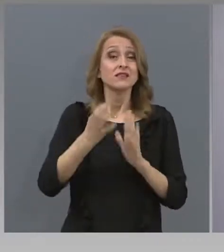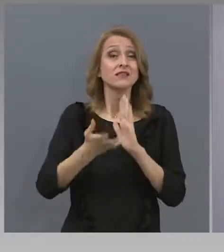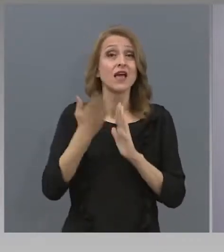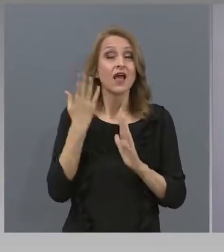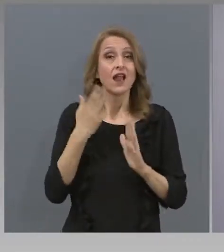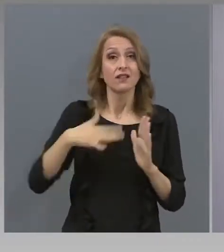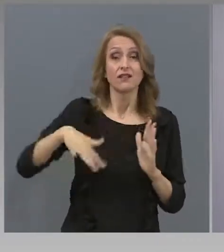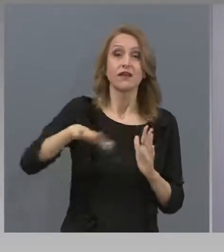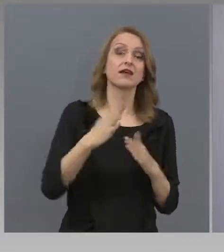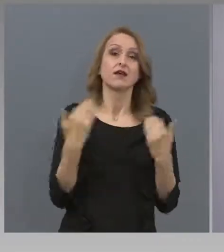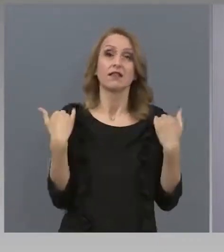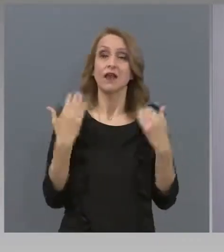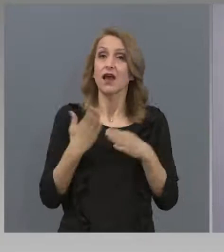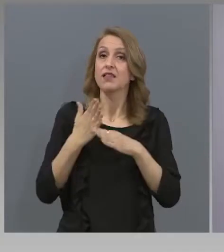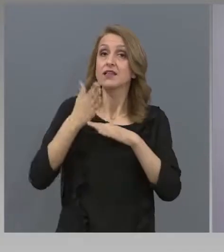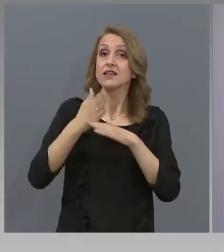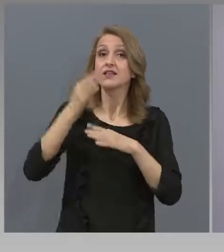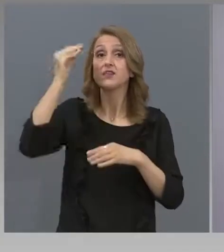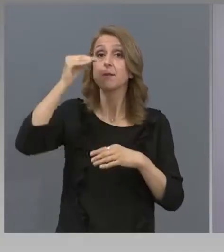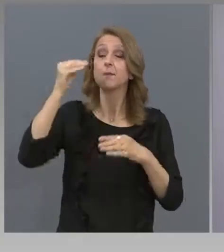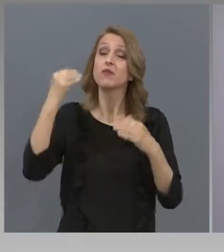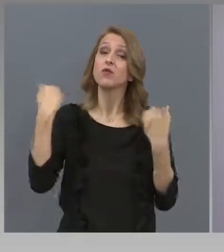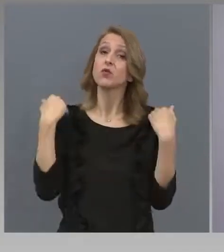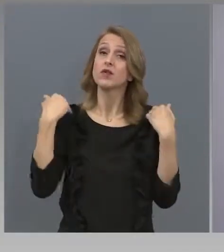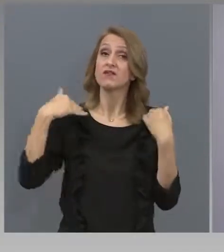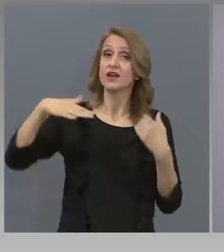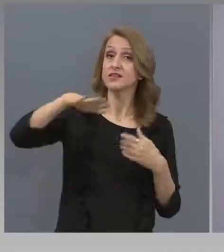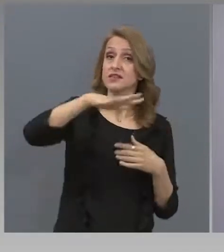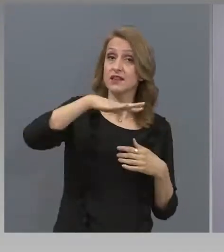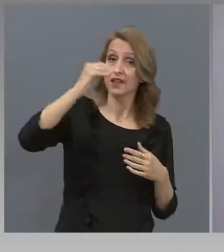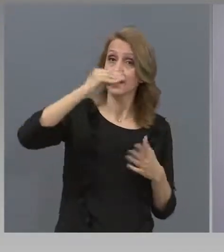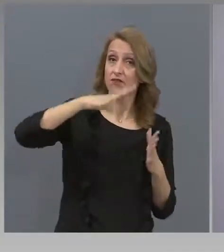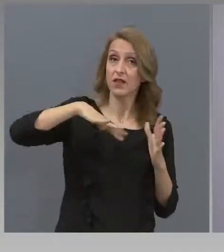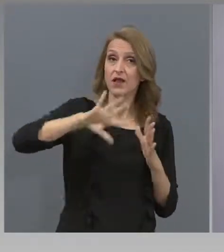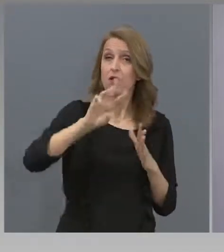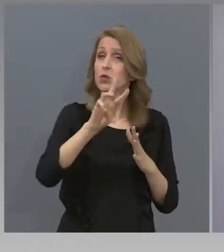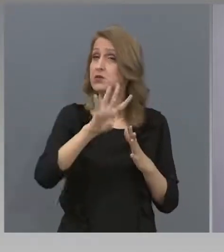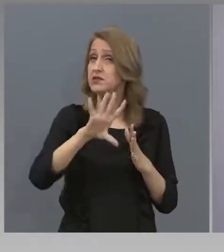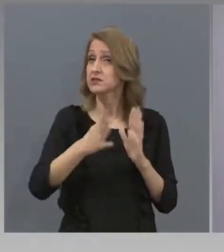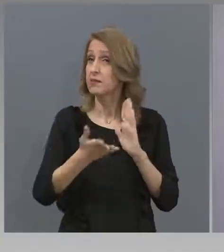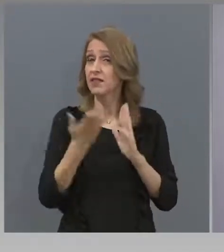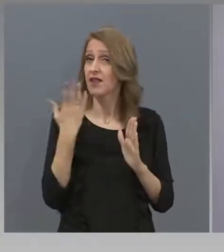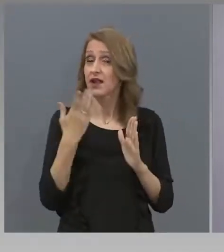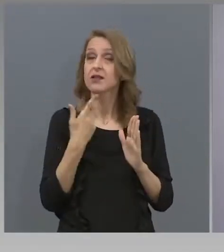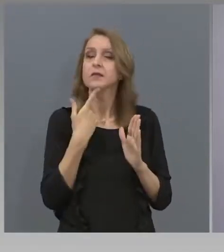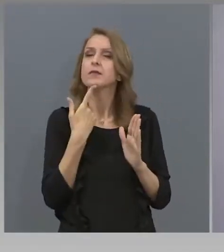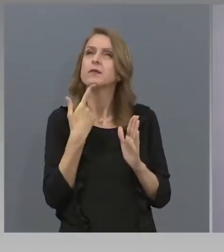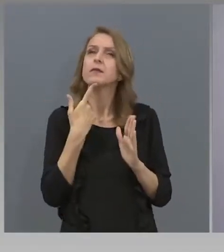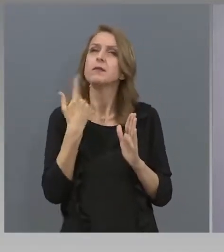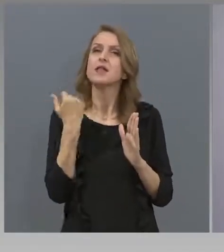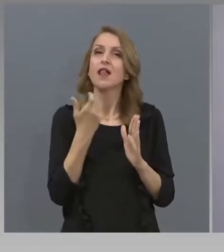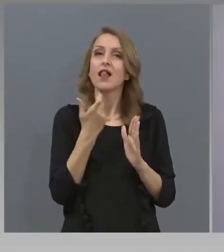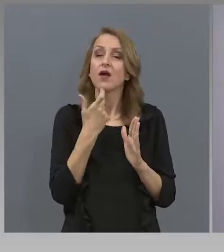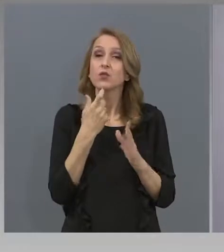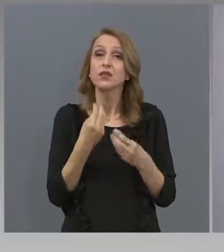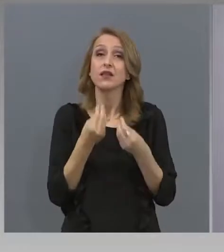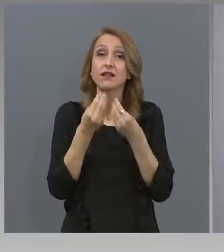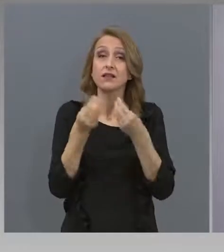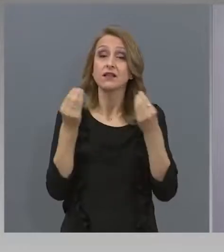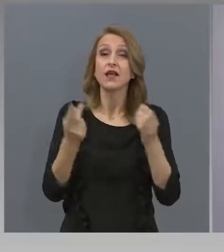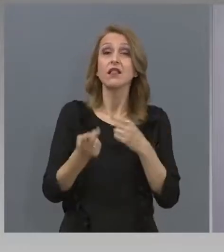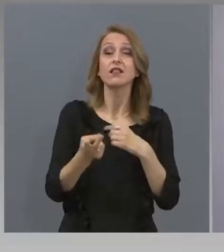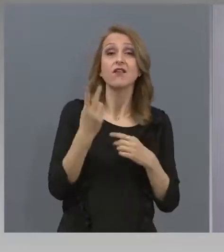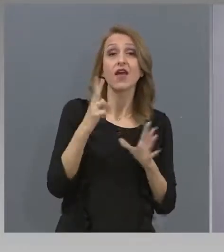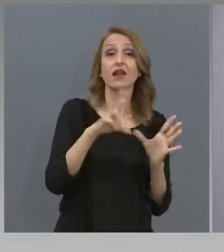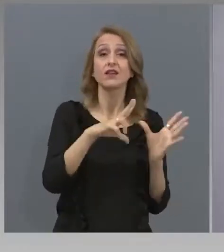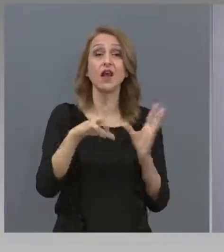българските висши училища. Най-вероятно около 35 хиляди. Миналата година издарохме 2800